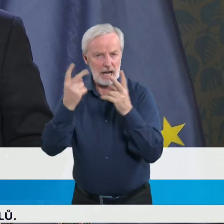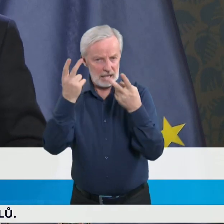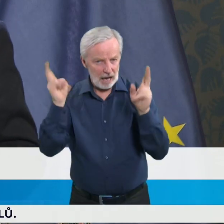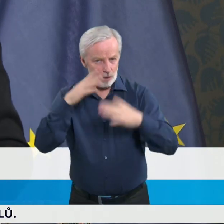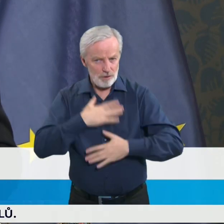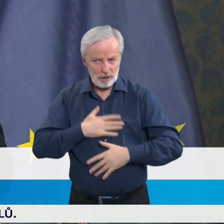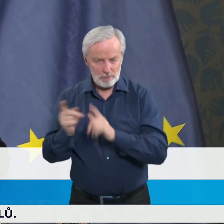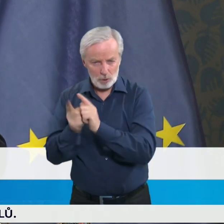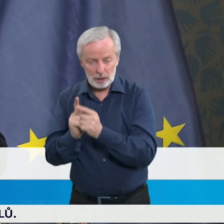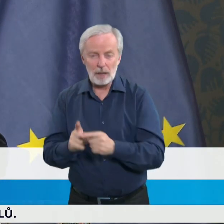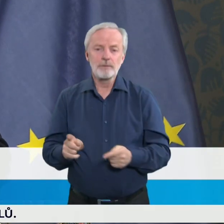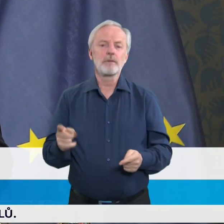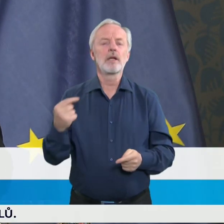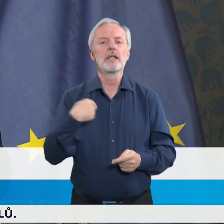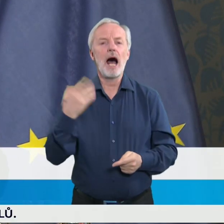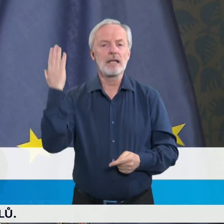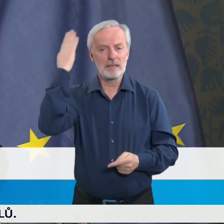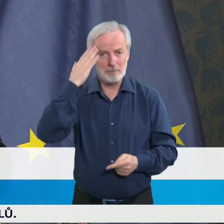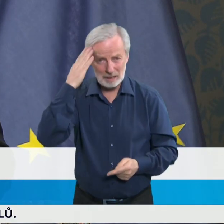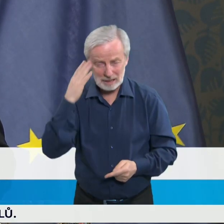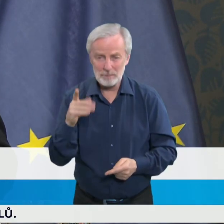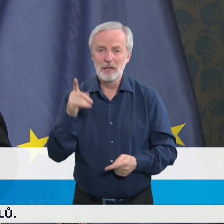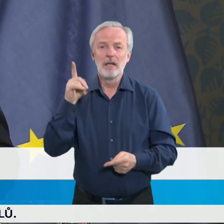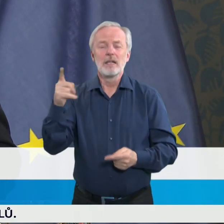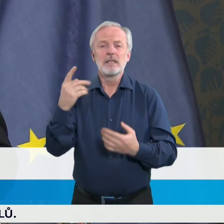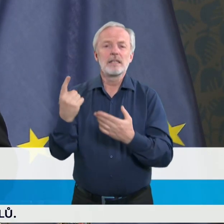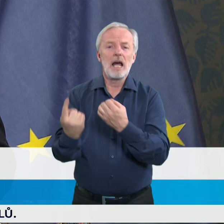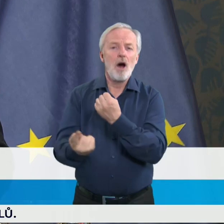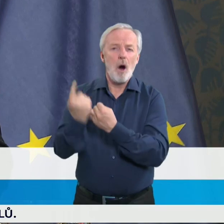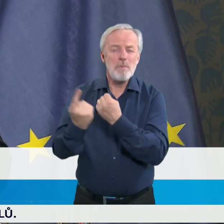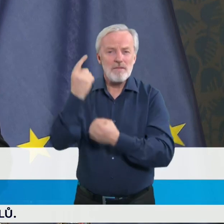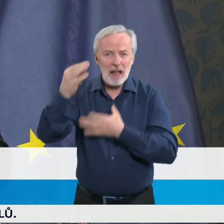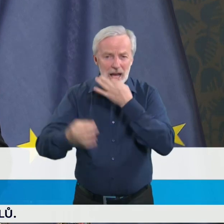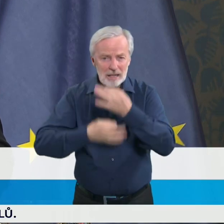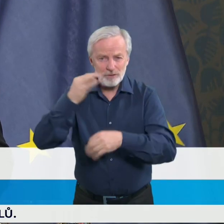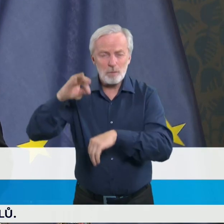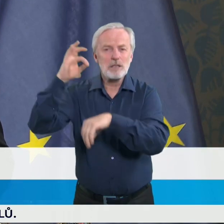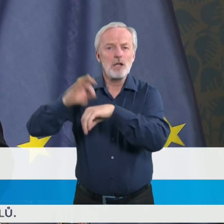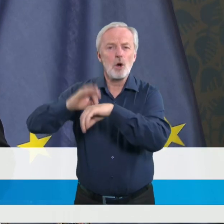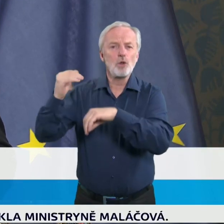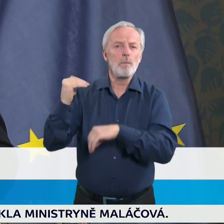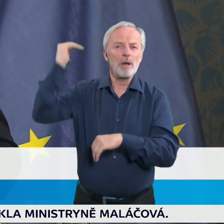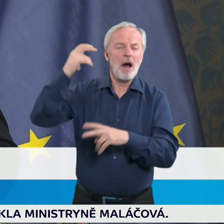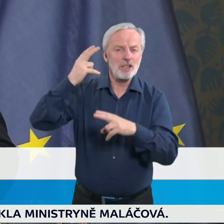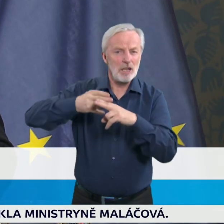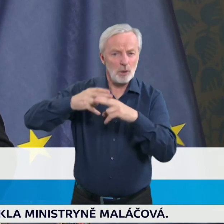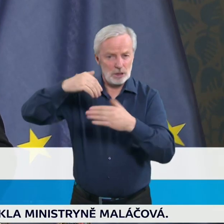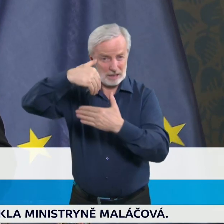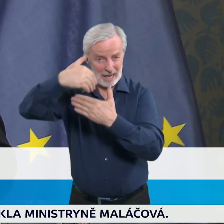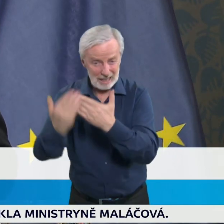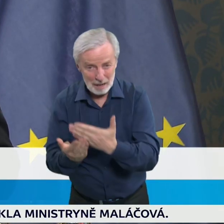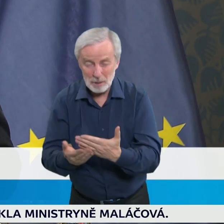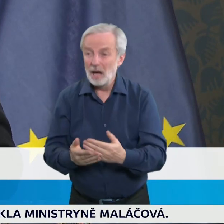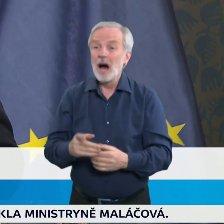situaci rozvířila informace od pana primáře z Chebské nemocnice, kterou nám ale nikdo jiný než on